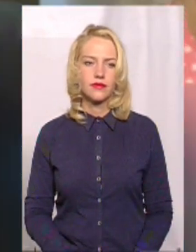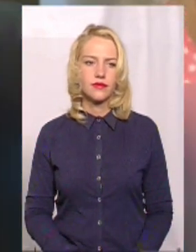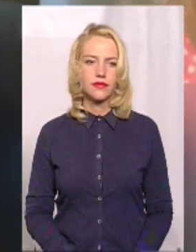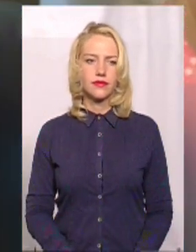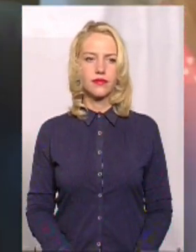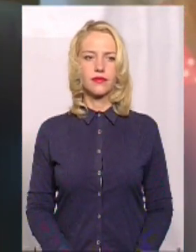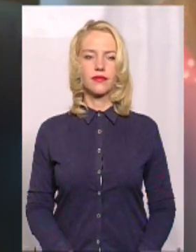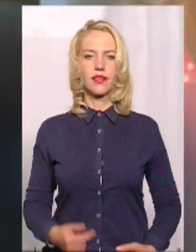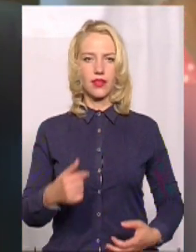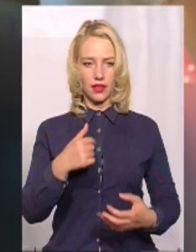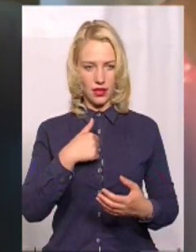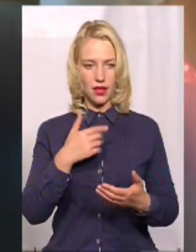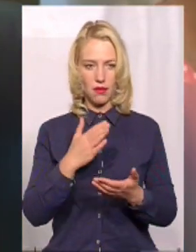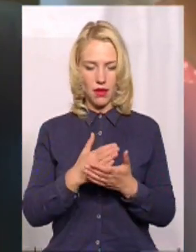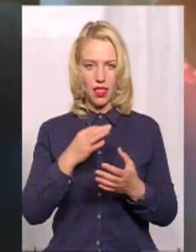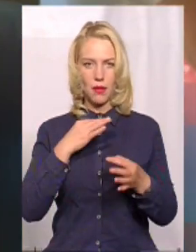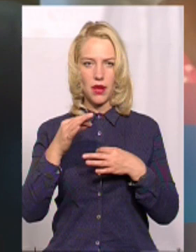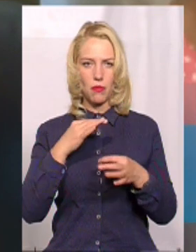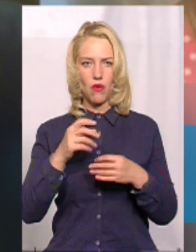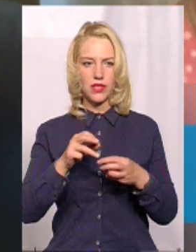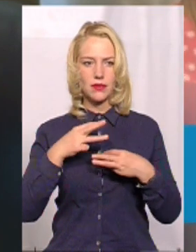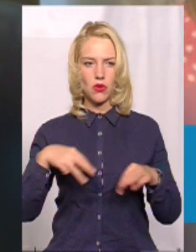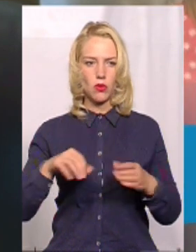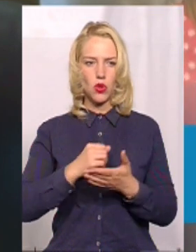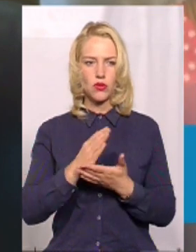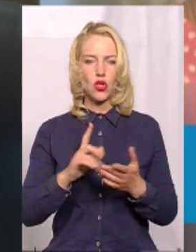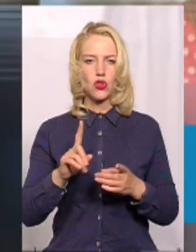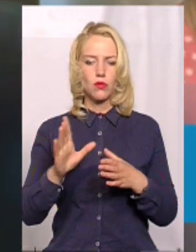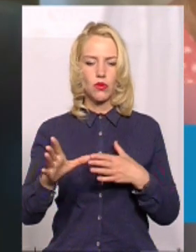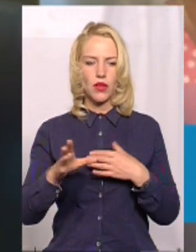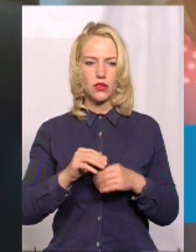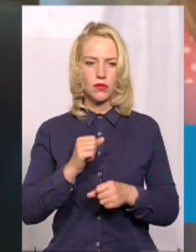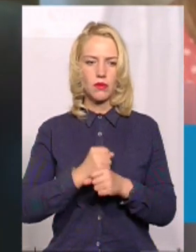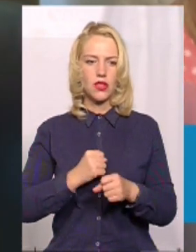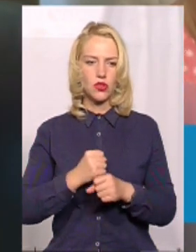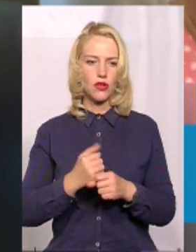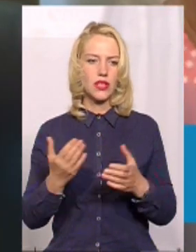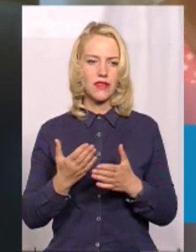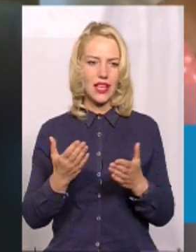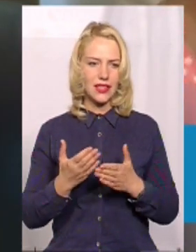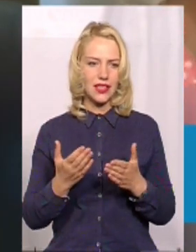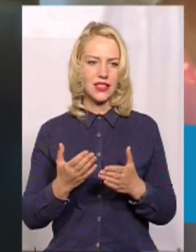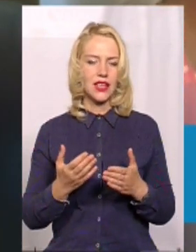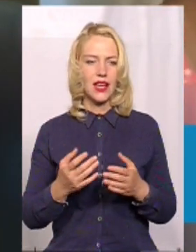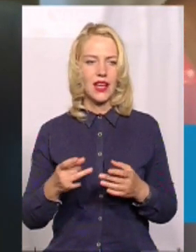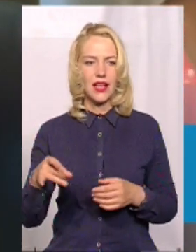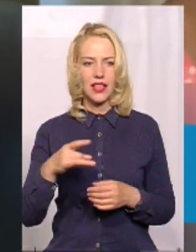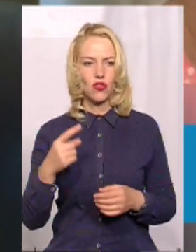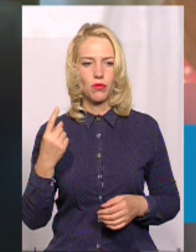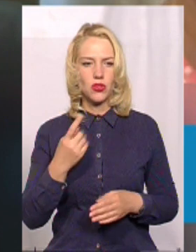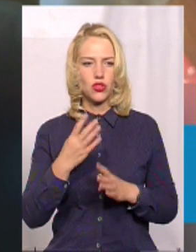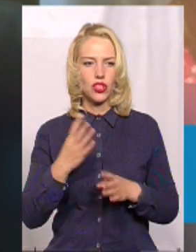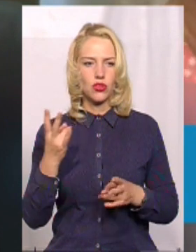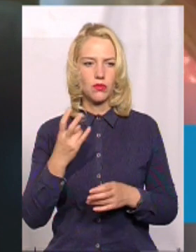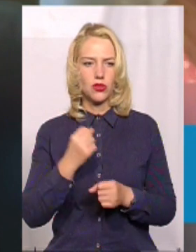Я мала певні перемовини вже з міністром по інфраструктурі, що ми будемо разом відпрацьовувати, в яких регіонах в першу чергу треба